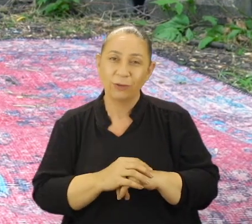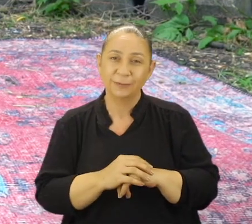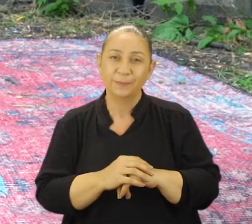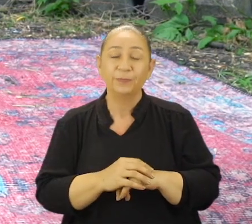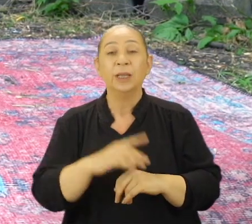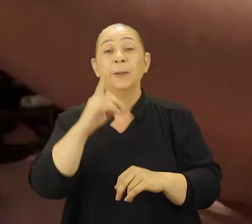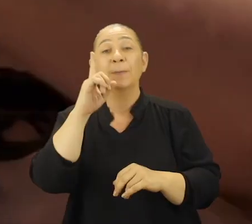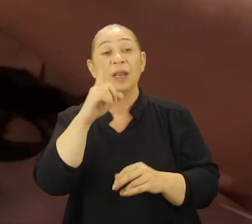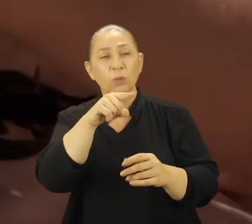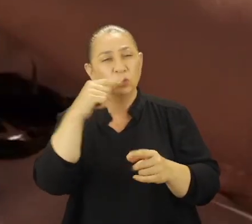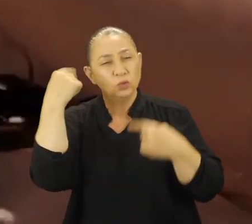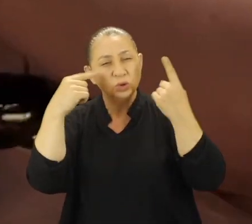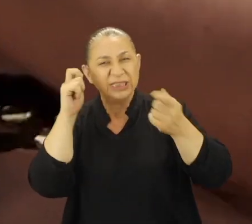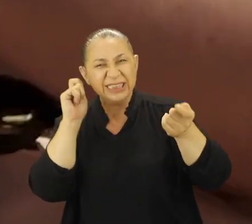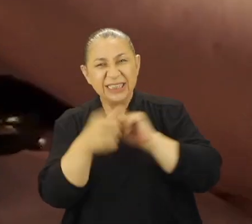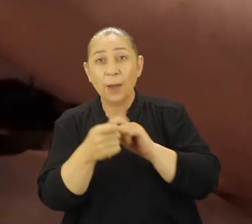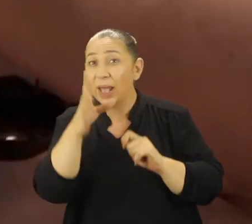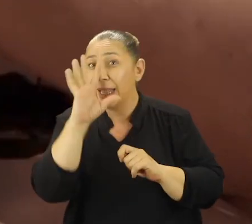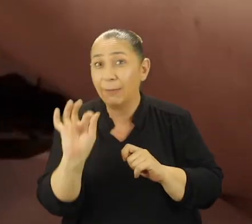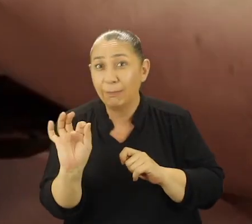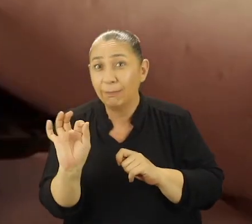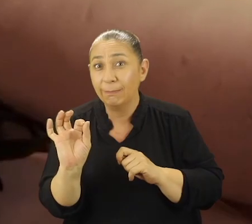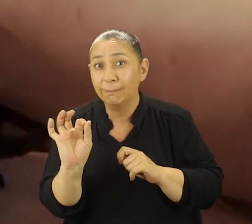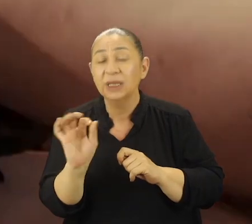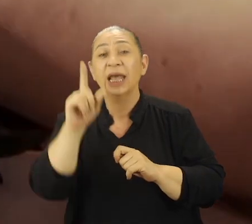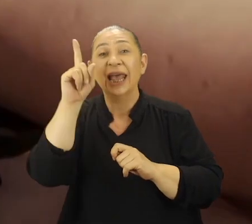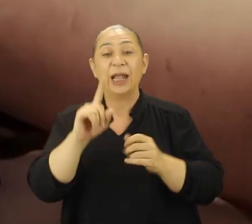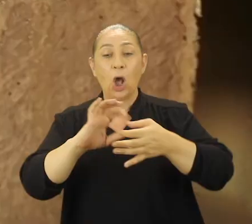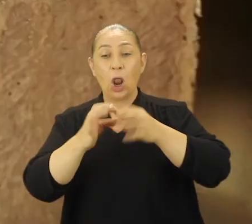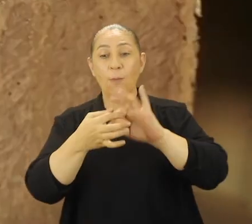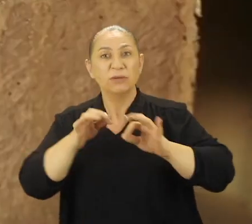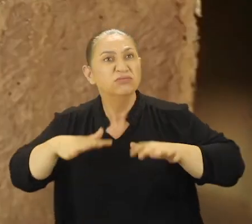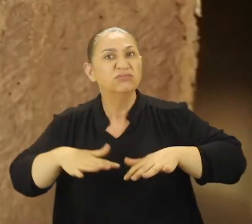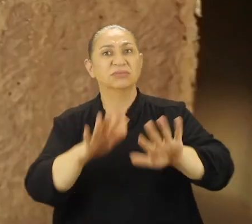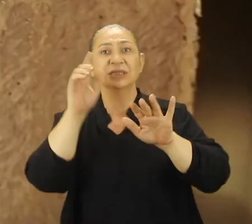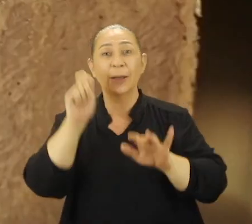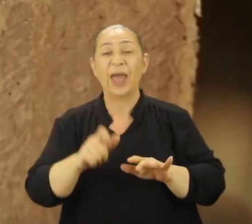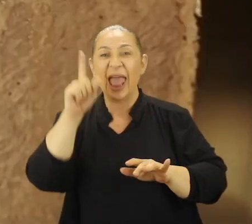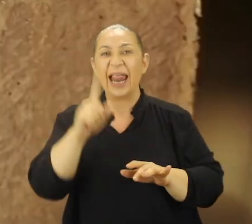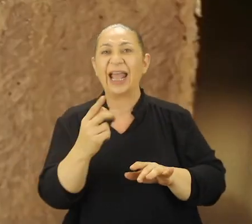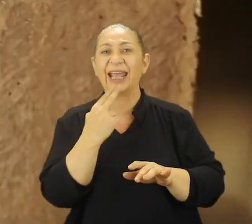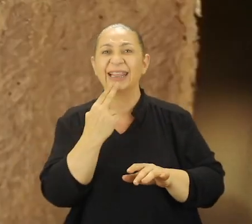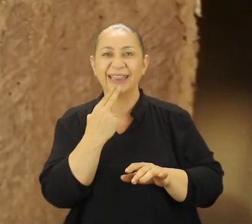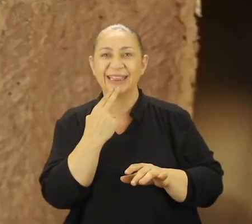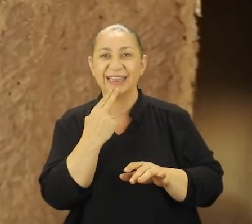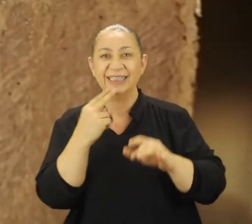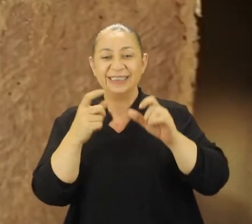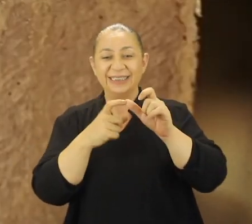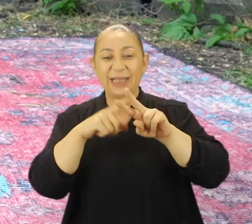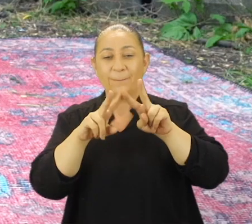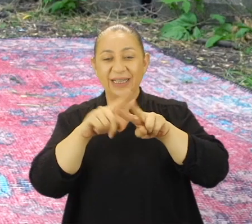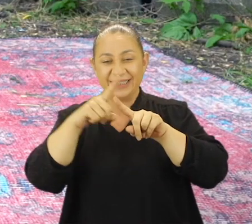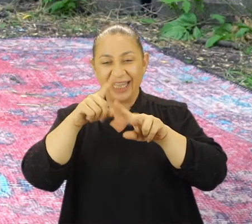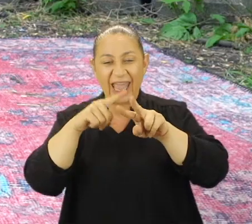bilinmiyordu. Birileri bu algıyı değiştirecekti ama kimler? İlk olimpiyat protestosunu yapan ilk kadın